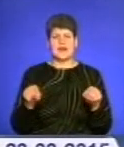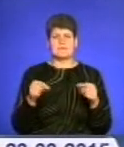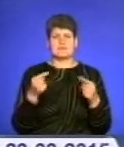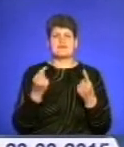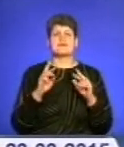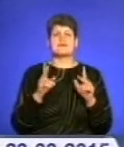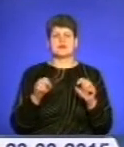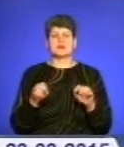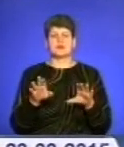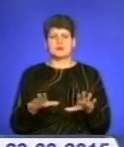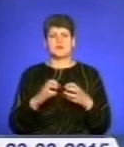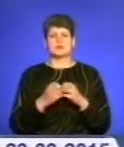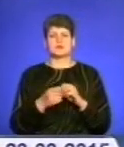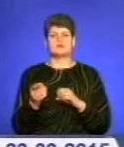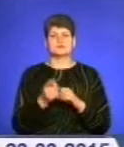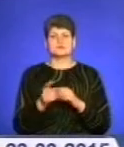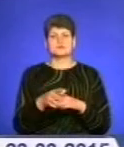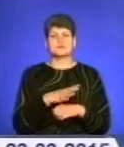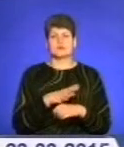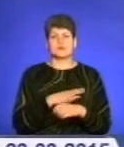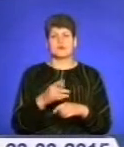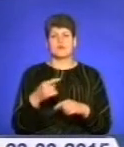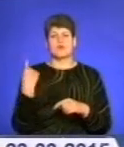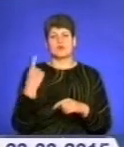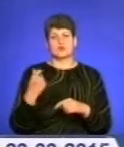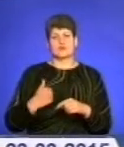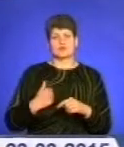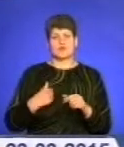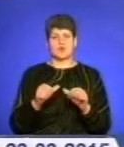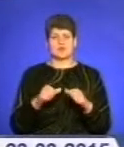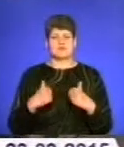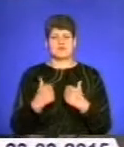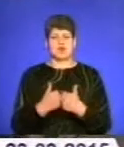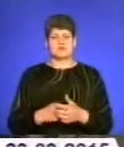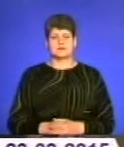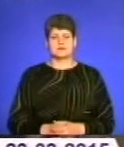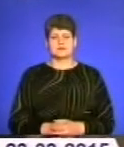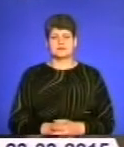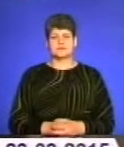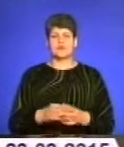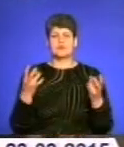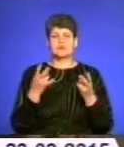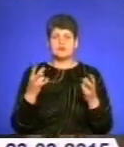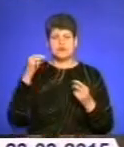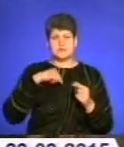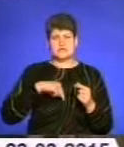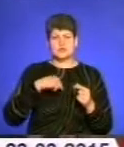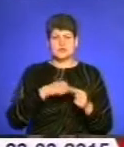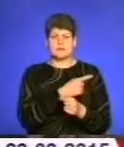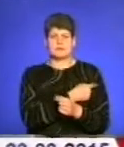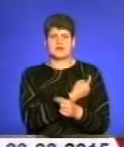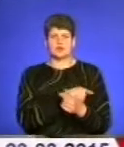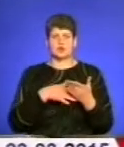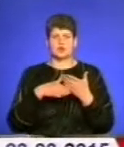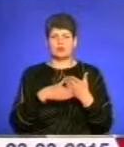вирішуватимуть проблему на Тернопільщині, шлося на брифінгу в обласному військовому комісаріаті. Потребують психологічної та медичної